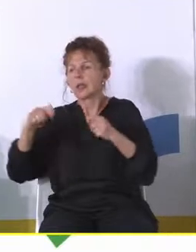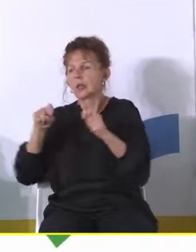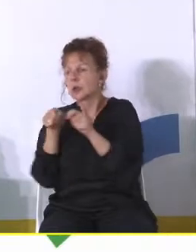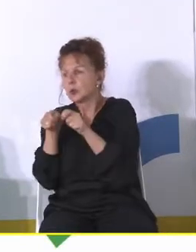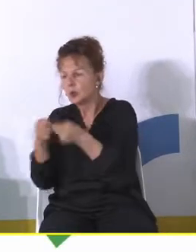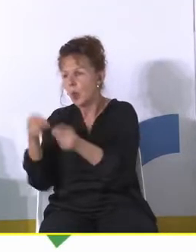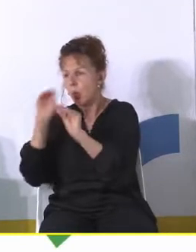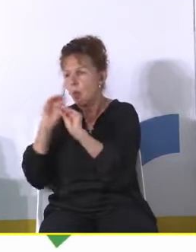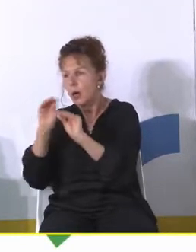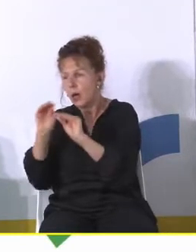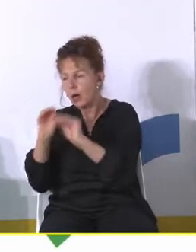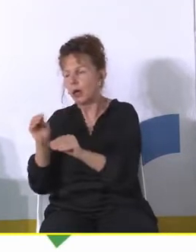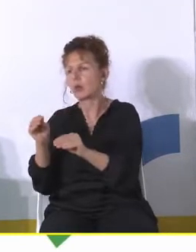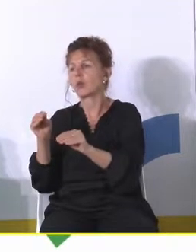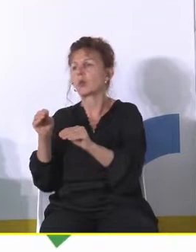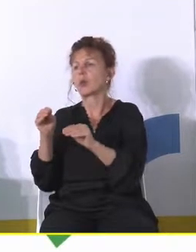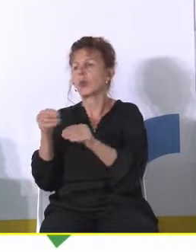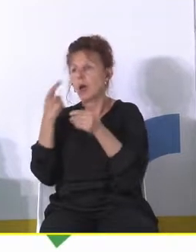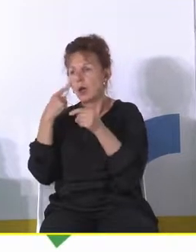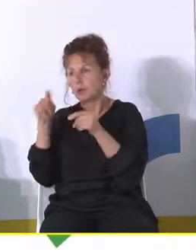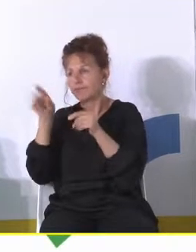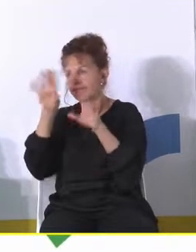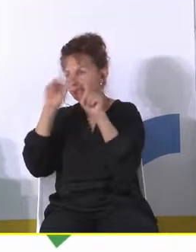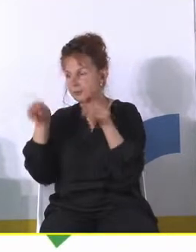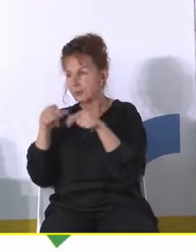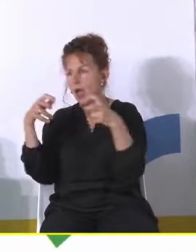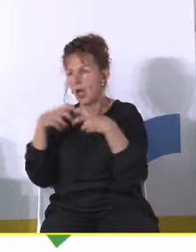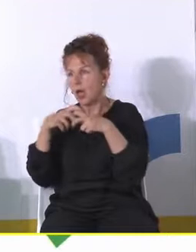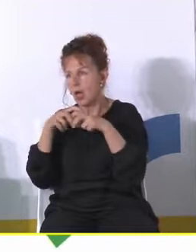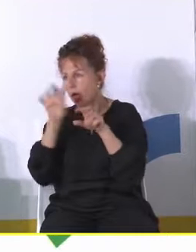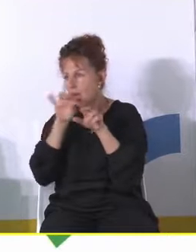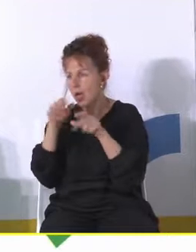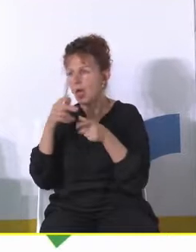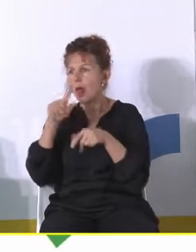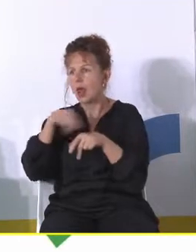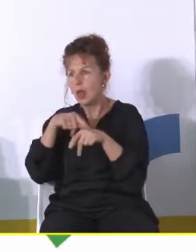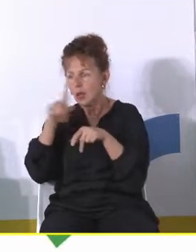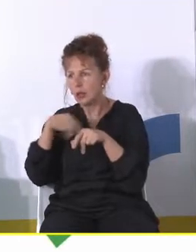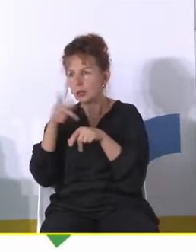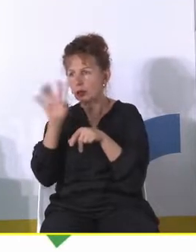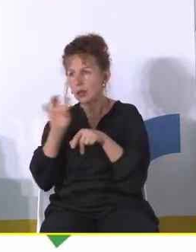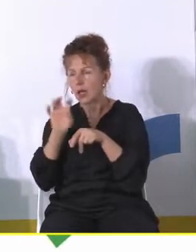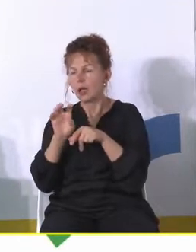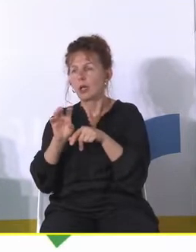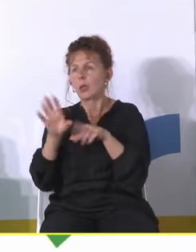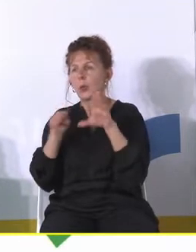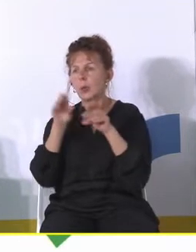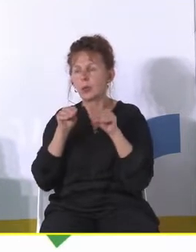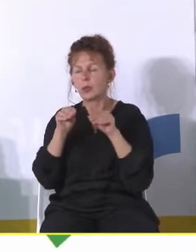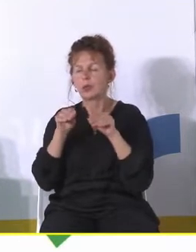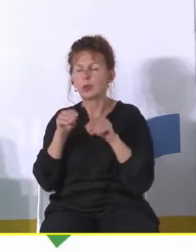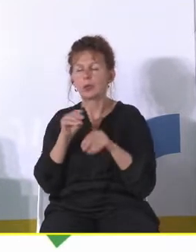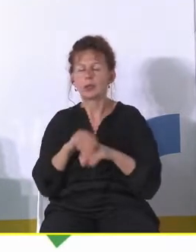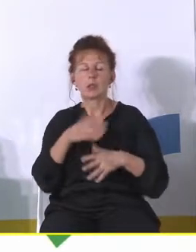ich do nauki tkwienia przed ekranem zaowocowała być może w wielu wypadkach również nie